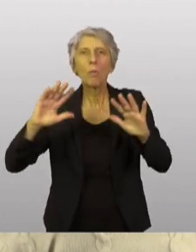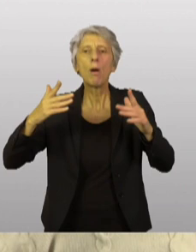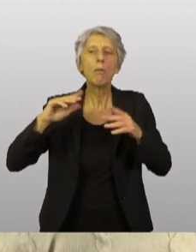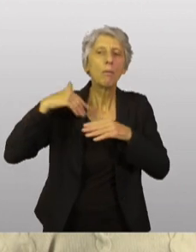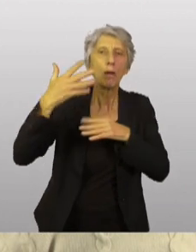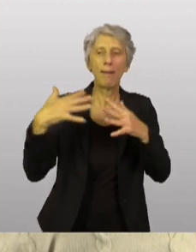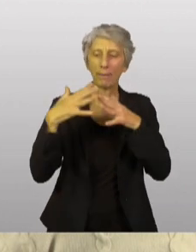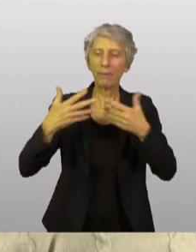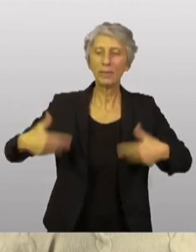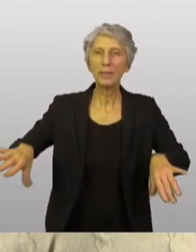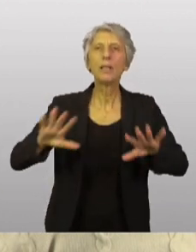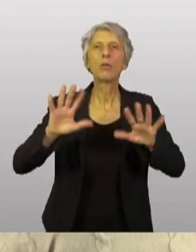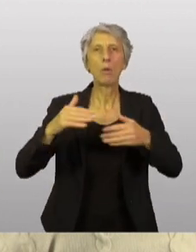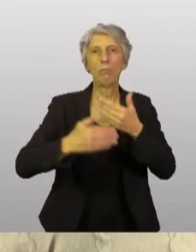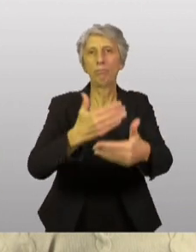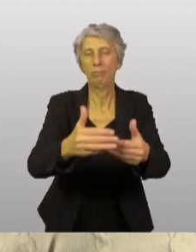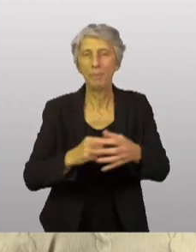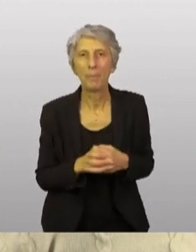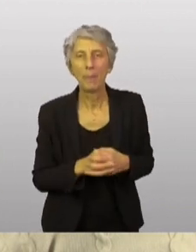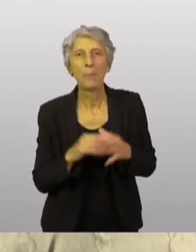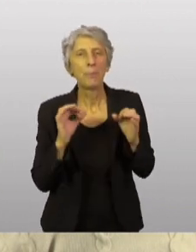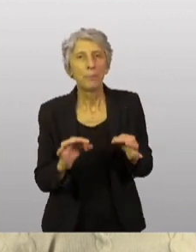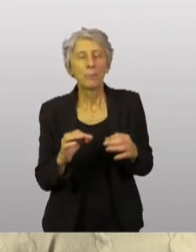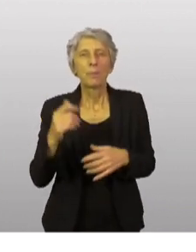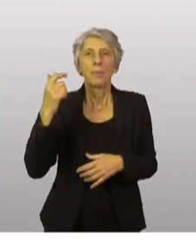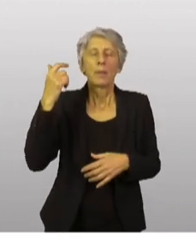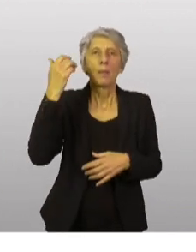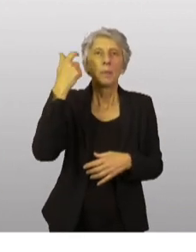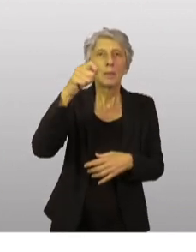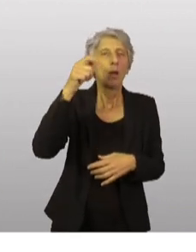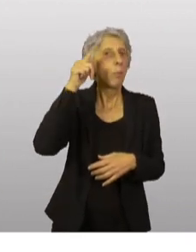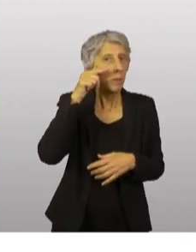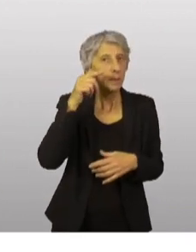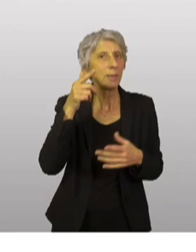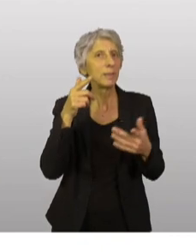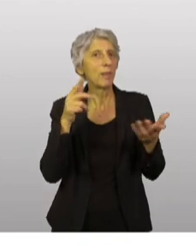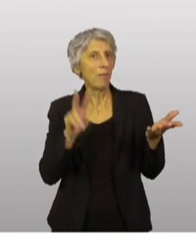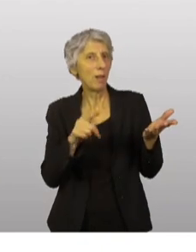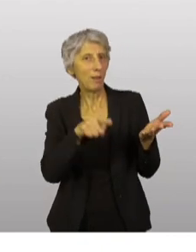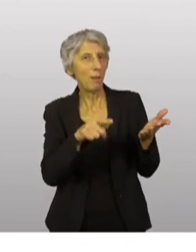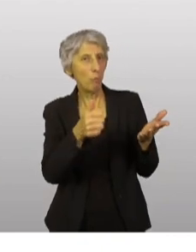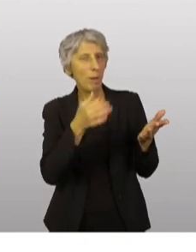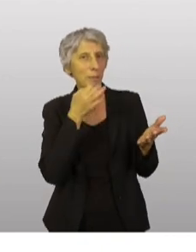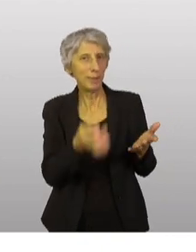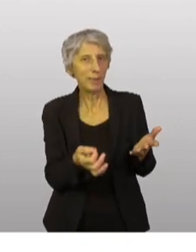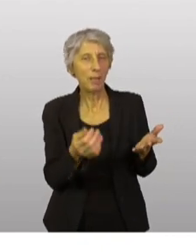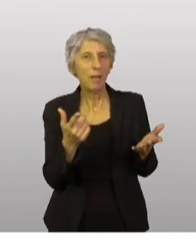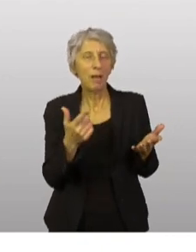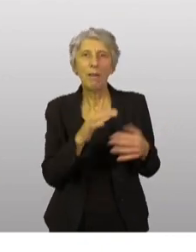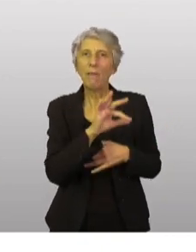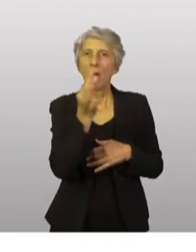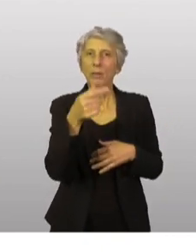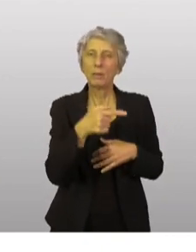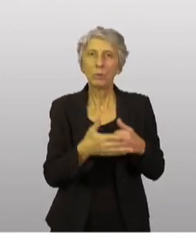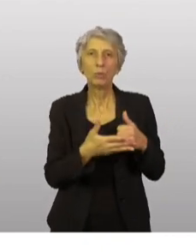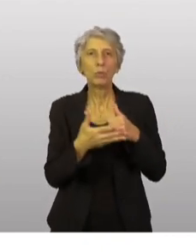avez vu également qu'en rendant compte de cet entretien, l'Elysée, le président de la République lui-même en réalité, a bien souligné que le soutien de la France